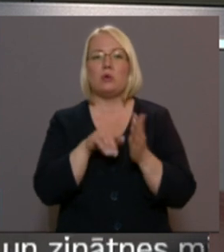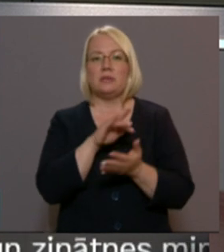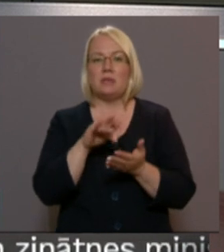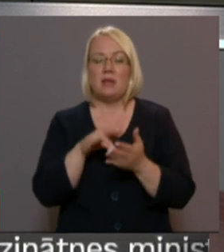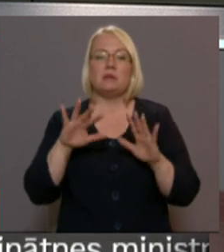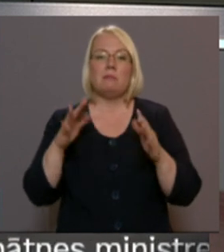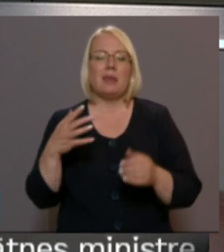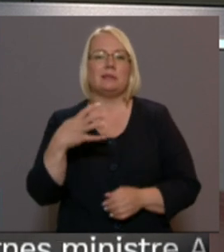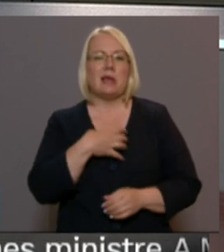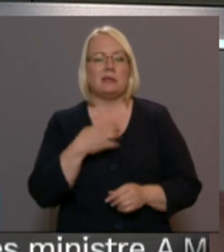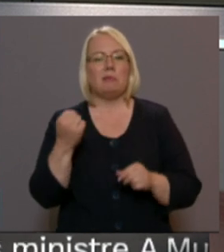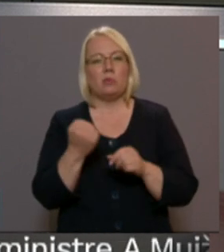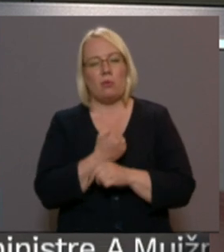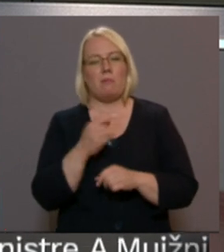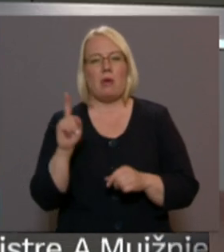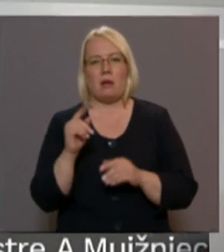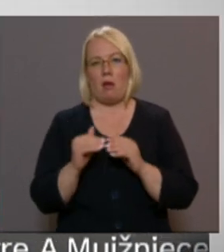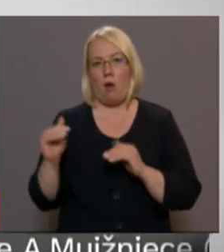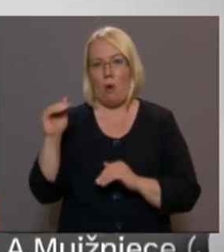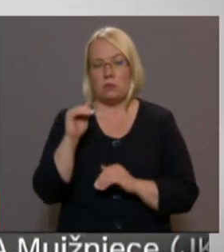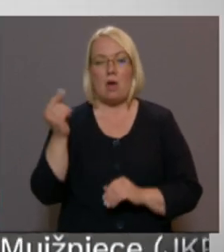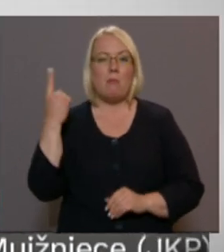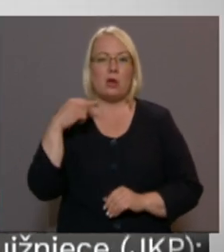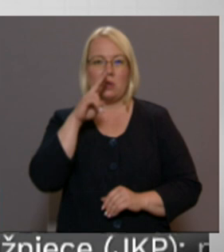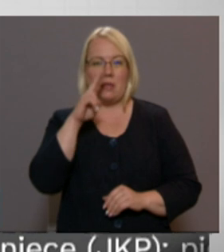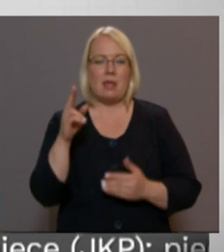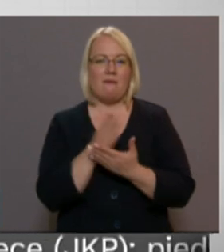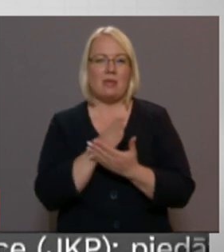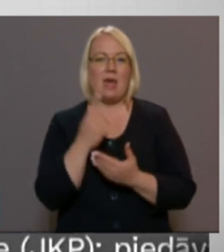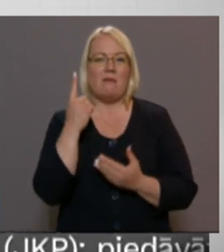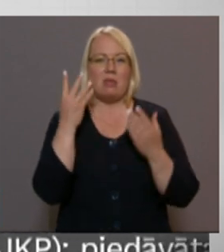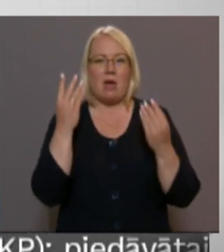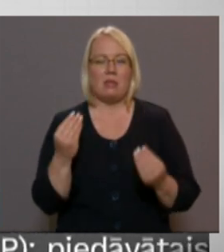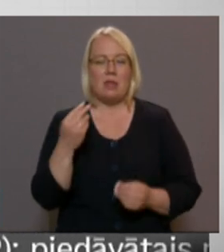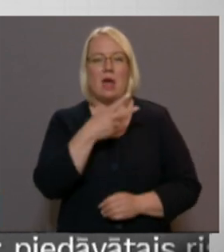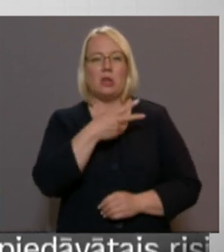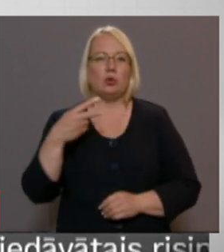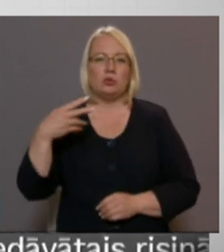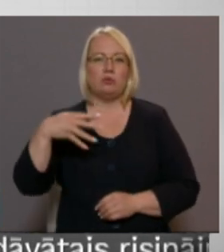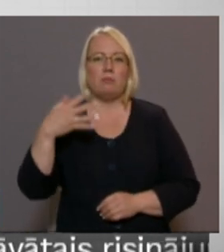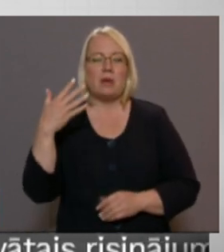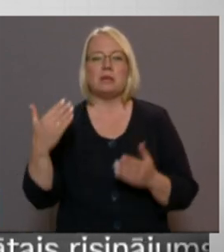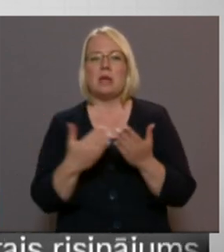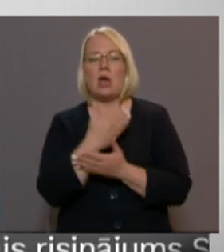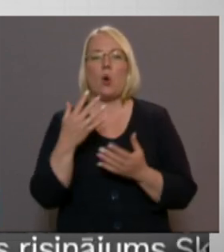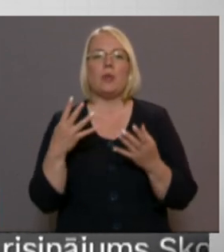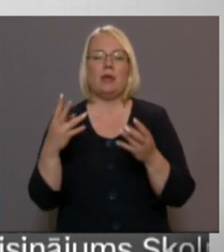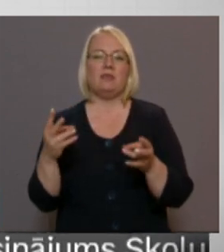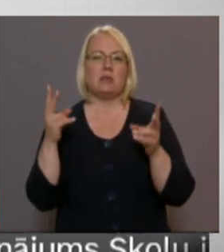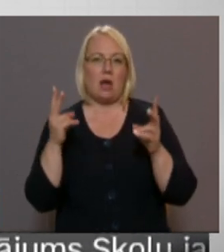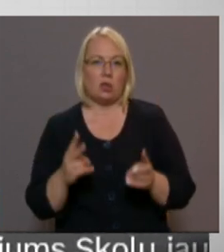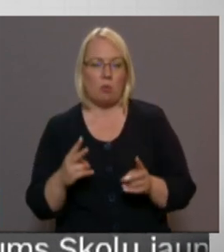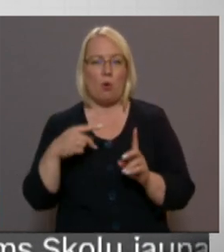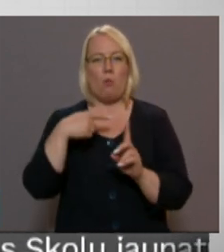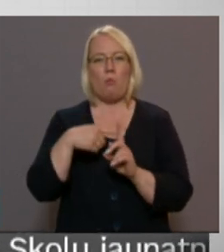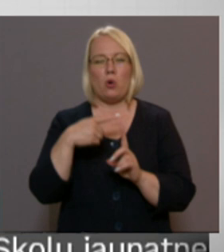saslimstība aizvien ir augsta. Pagājušajā nedēļā vidēja dienā atklāti 245 jauni inficēšanās gadījumi un